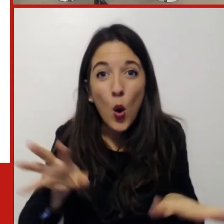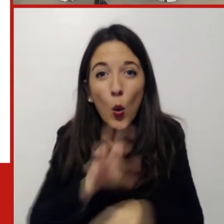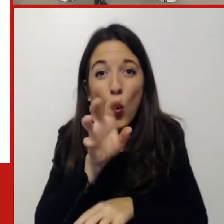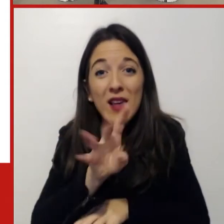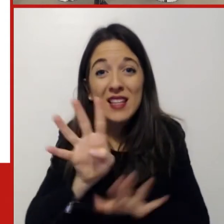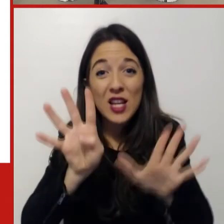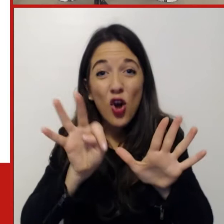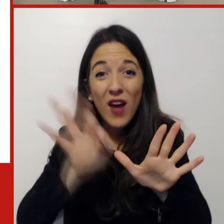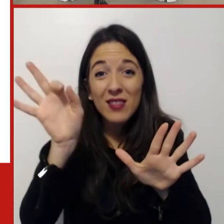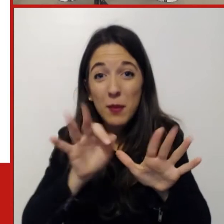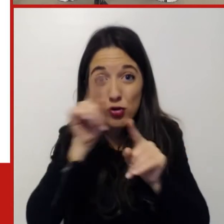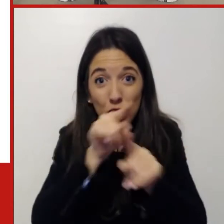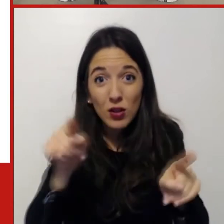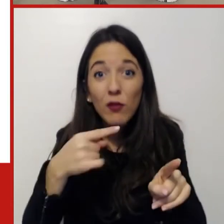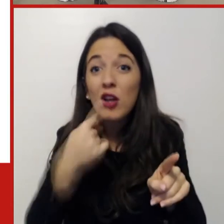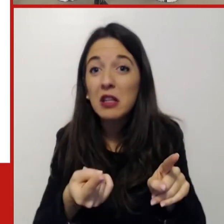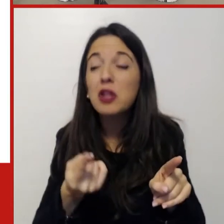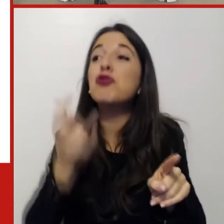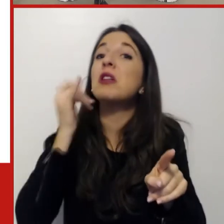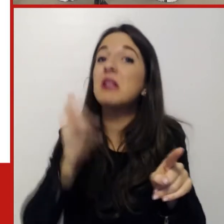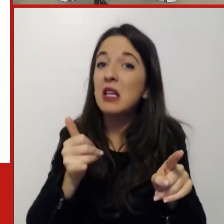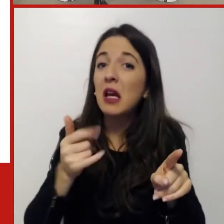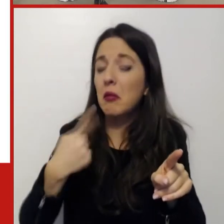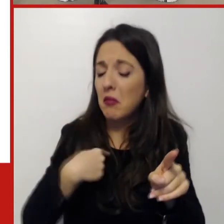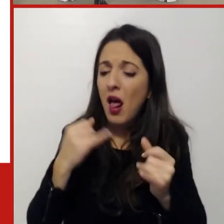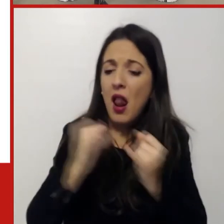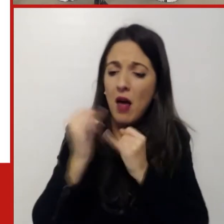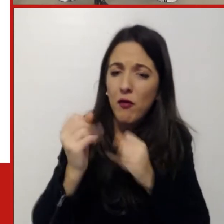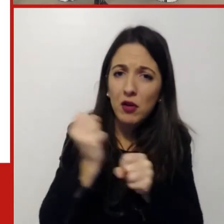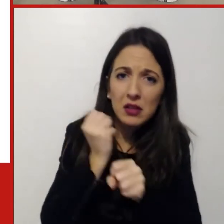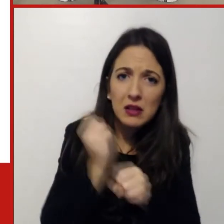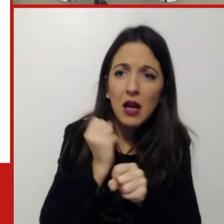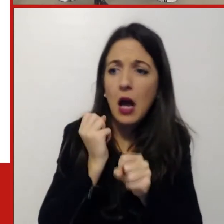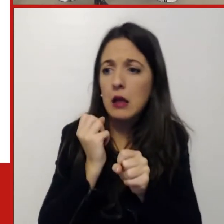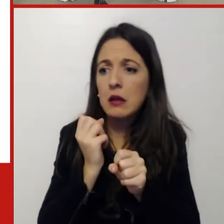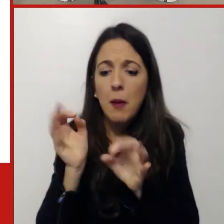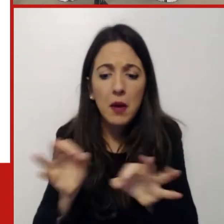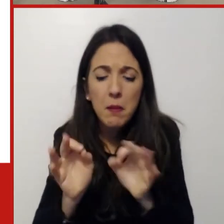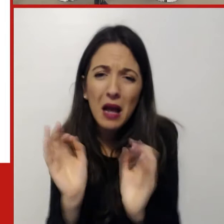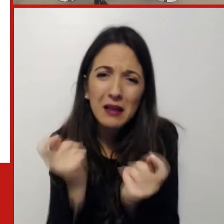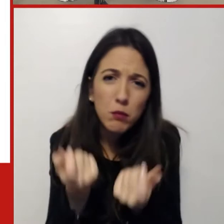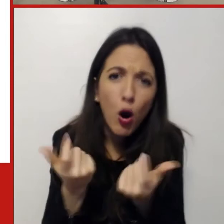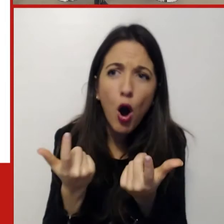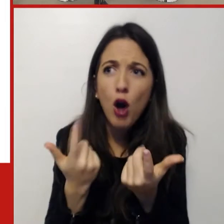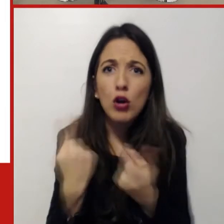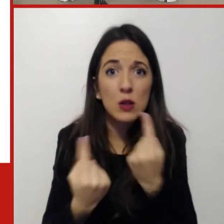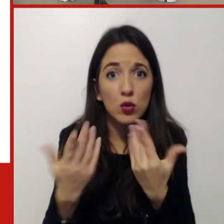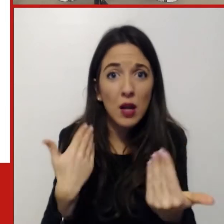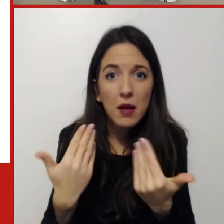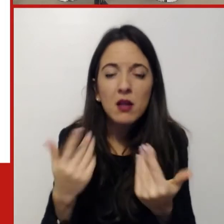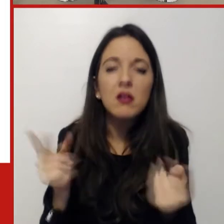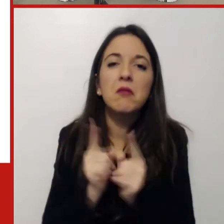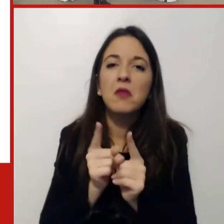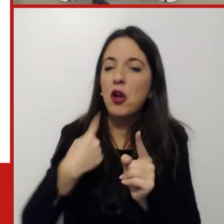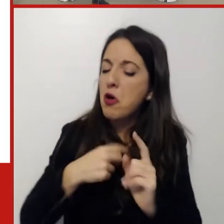voi che dicono, in realtà, pur non completamente preparati, pur in una condizione di emergenza, la resilienza